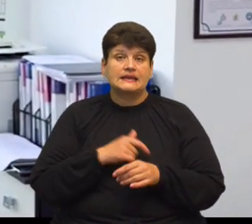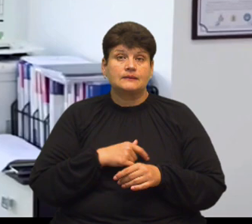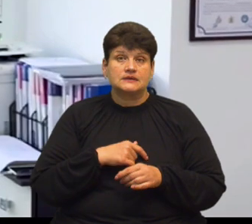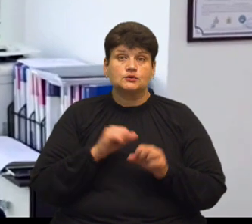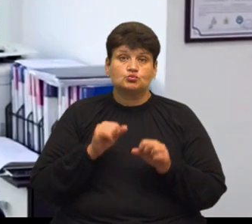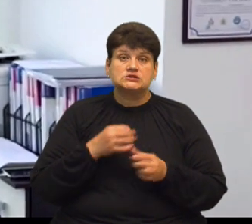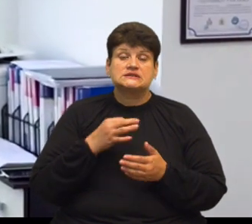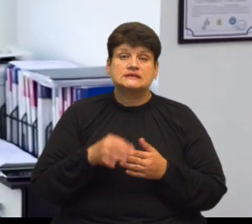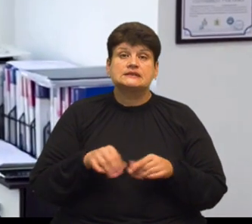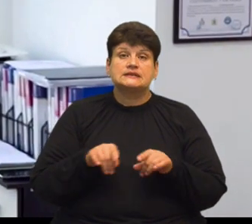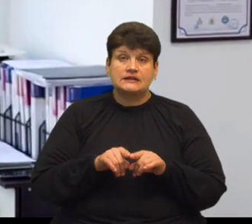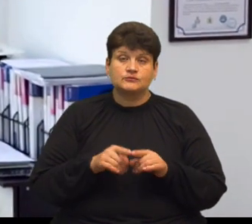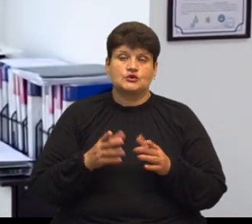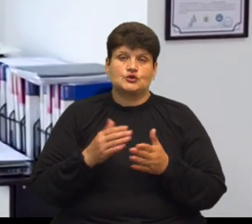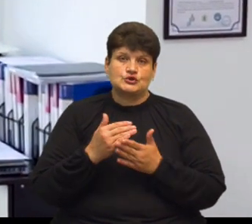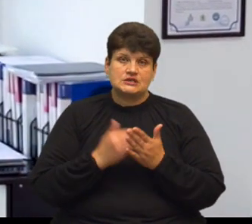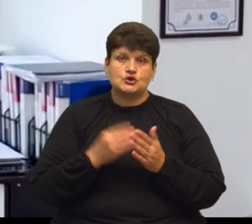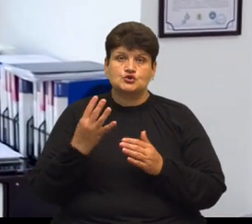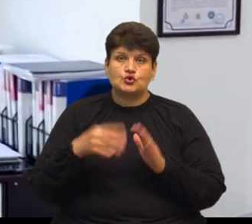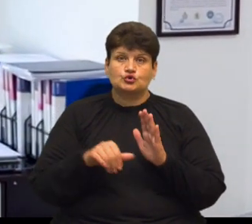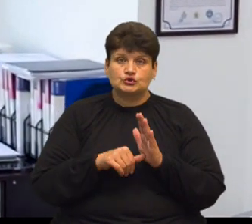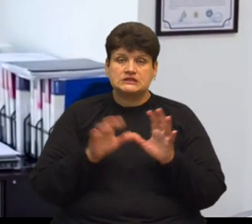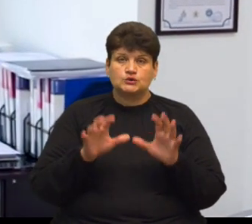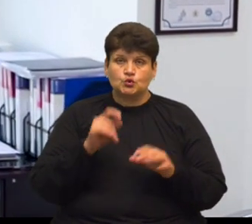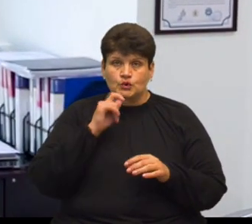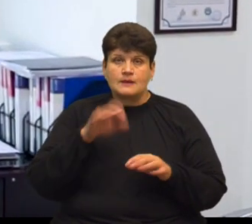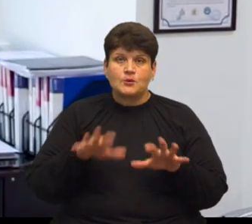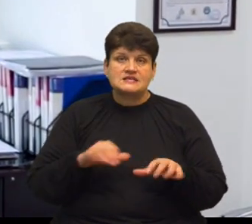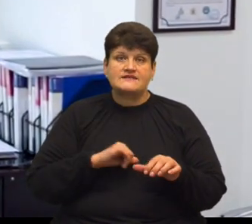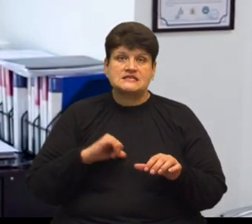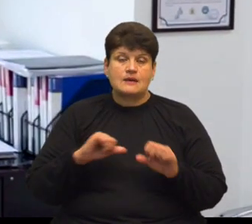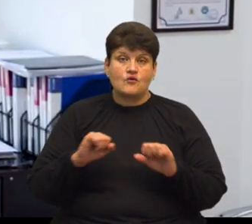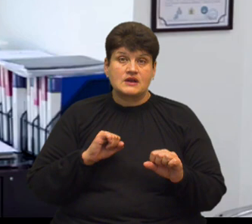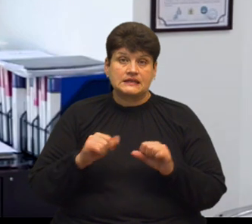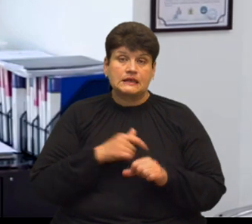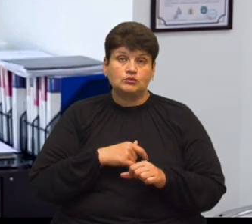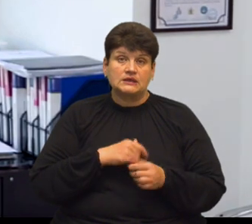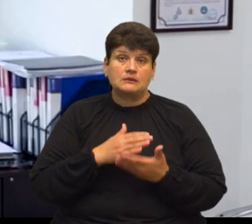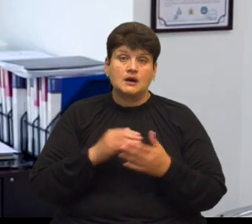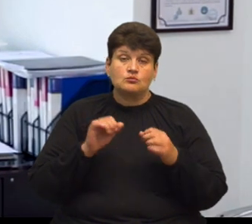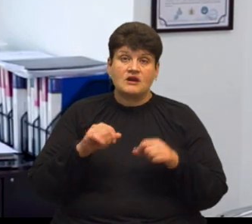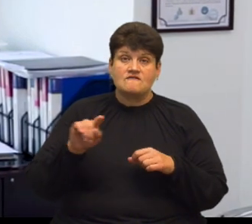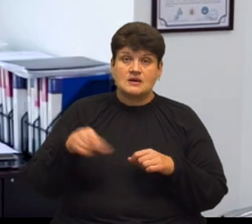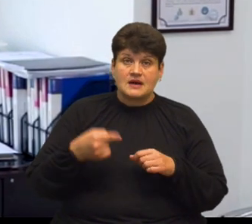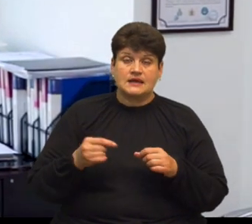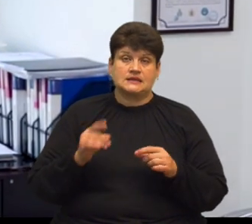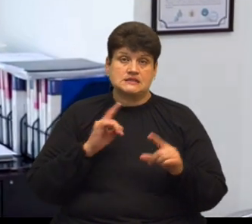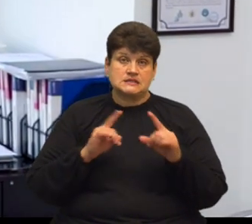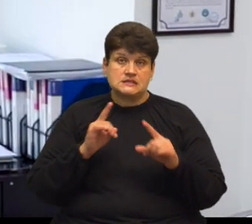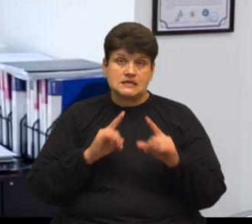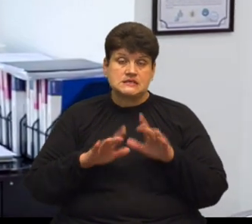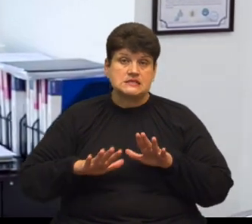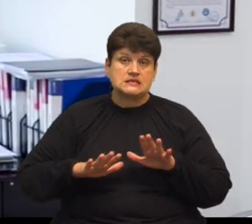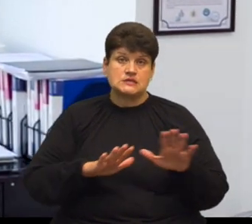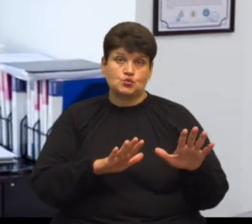сказати наступне. Відповідно до статті 46 закону України про місцеве самоврядування, депутати мають право вимагати скликання сесії заступником